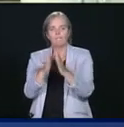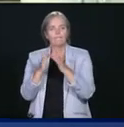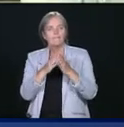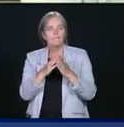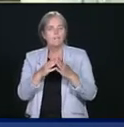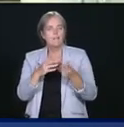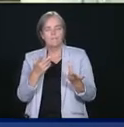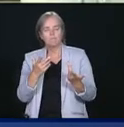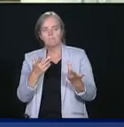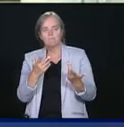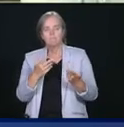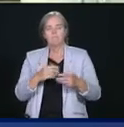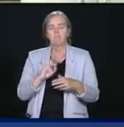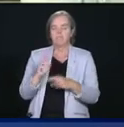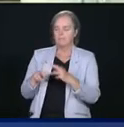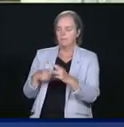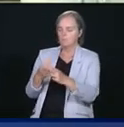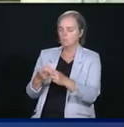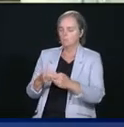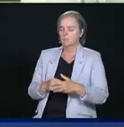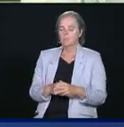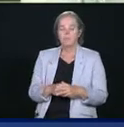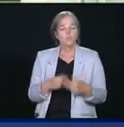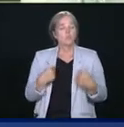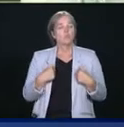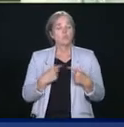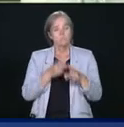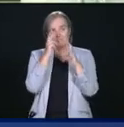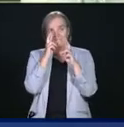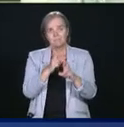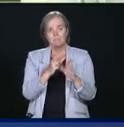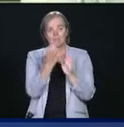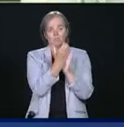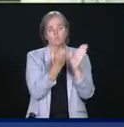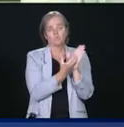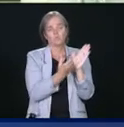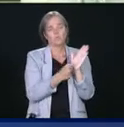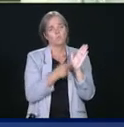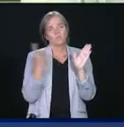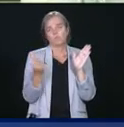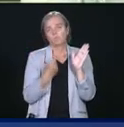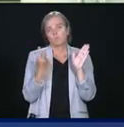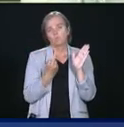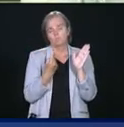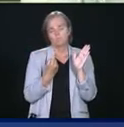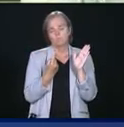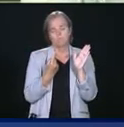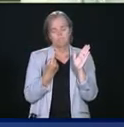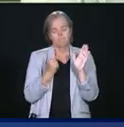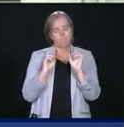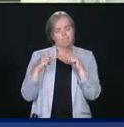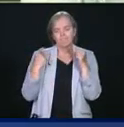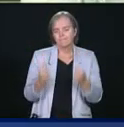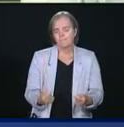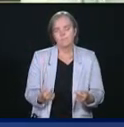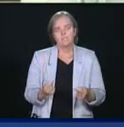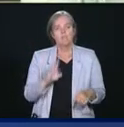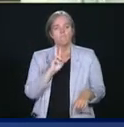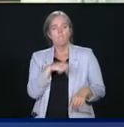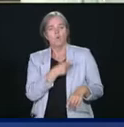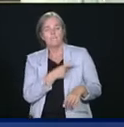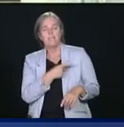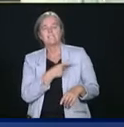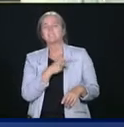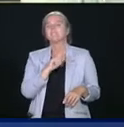respecté la constitution de ce pays. Les premiers ministres des provinces et le gouvernement fédéral ont toujours compris qu'on peut travailler en mode collaboratif